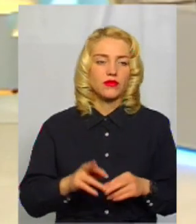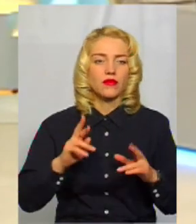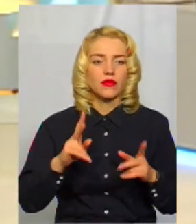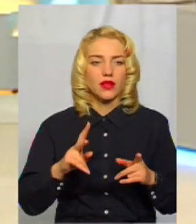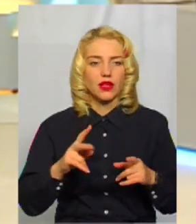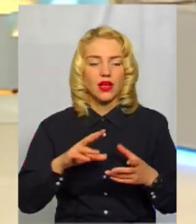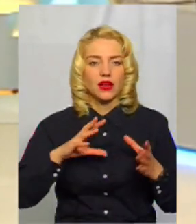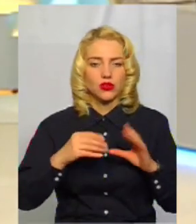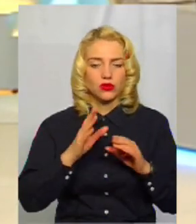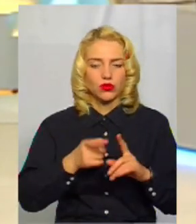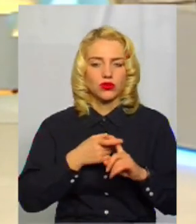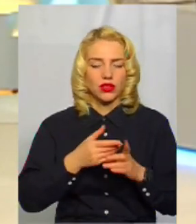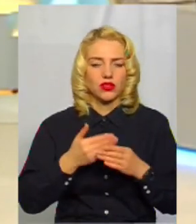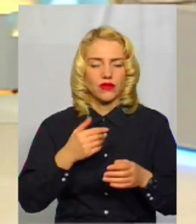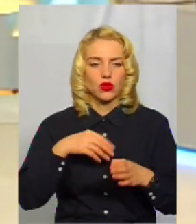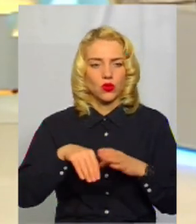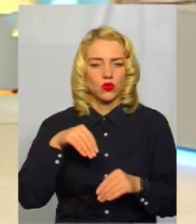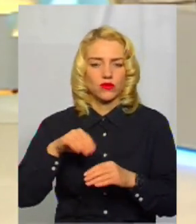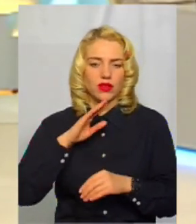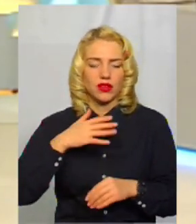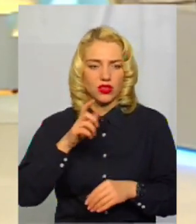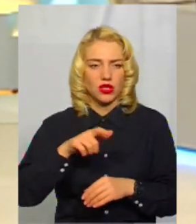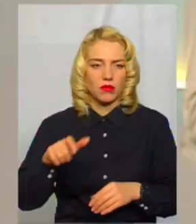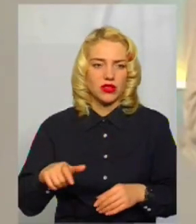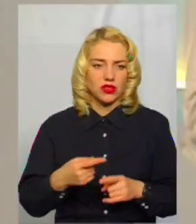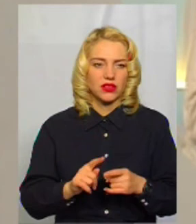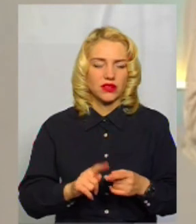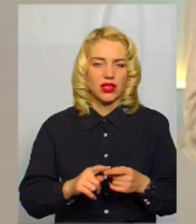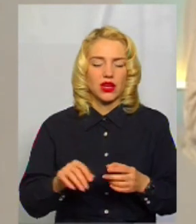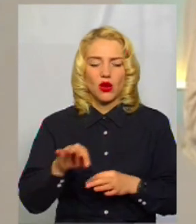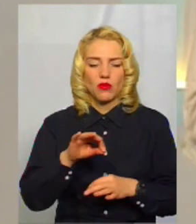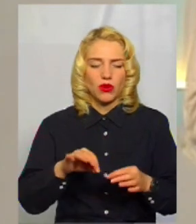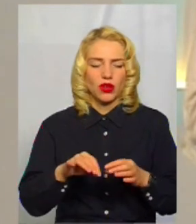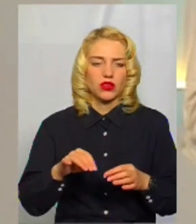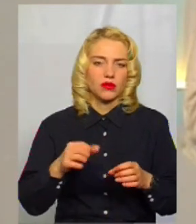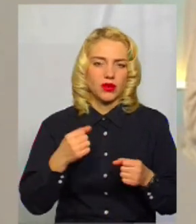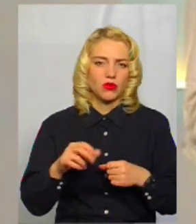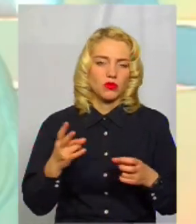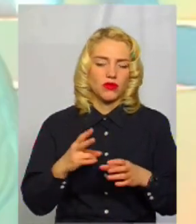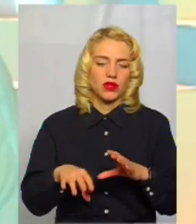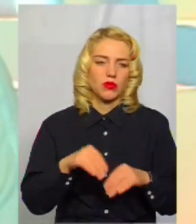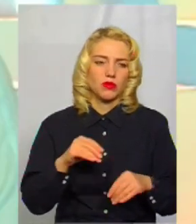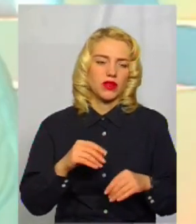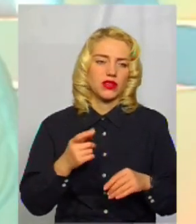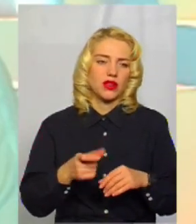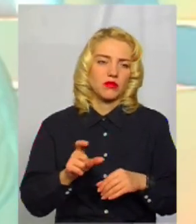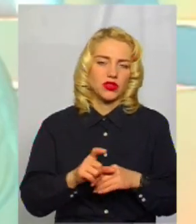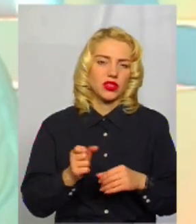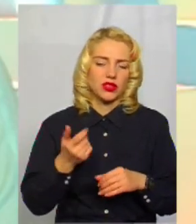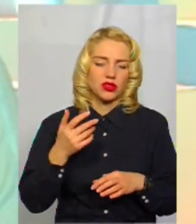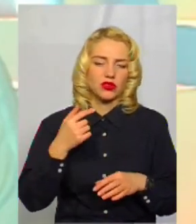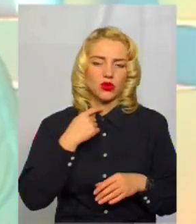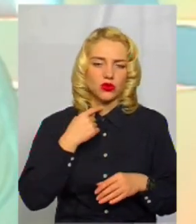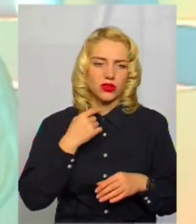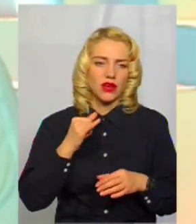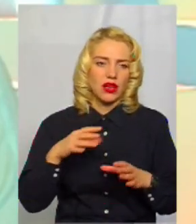Результати будуть залежати тільки від голосування мешканців. Тобто проєкт-переможець має набрати не менше 50 голосів і